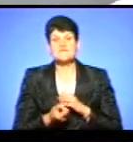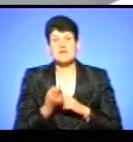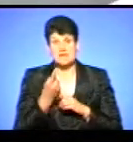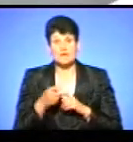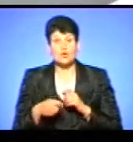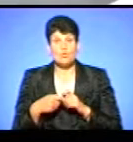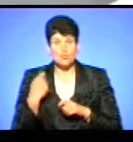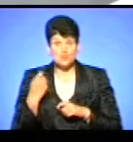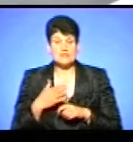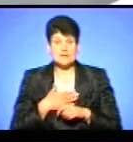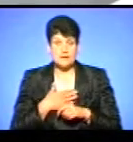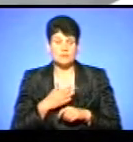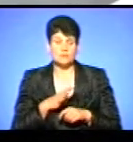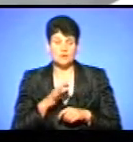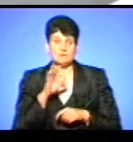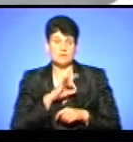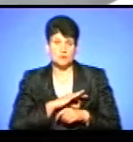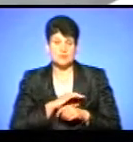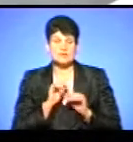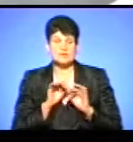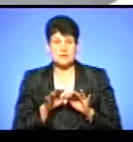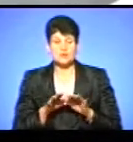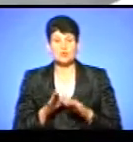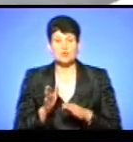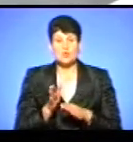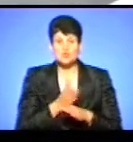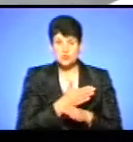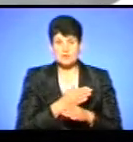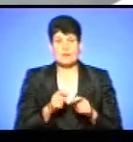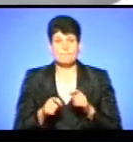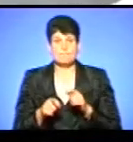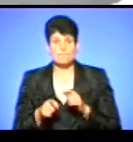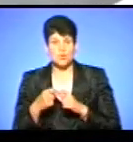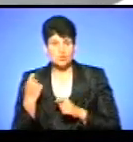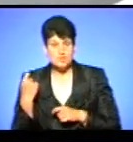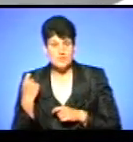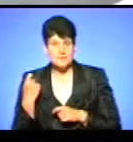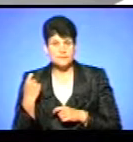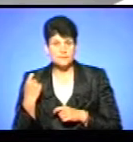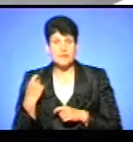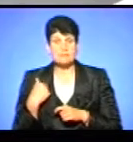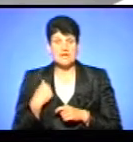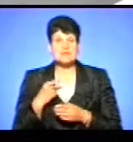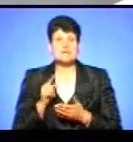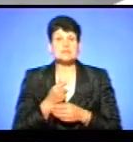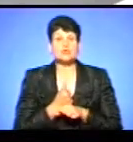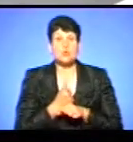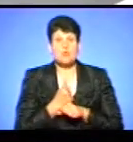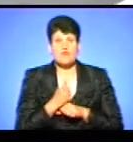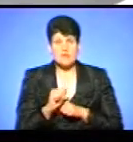порушення, нами будуть вжити заходи щодо усунення порушень. Зокрема, ми зобов'язуємо